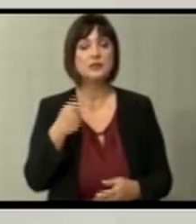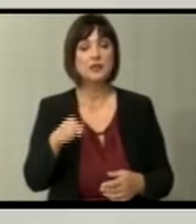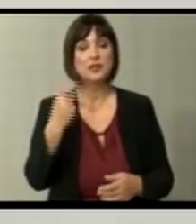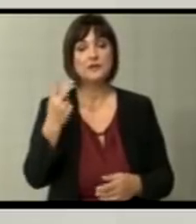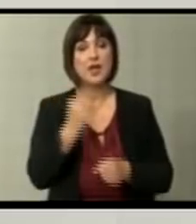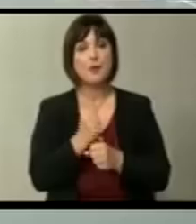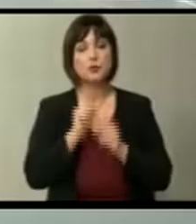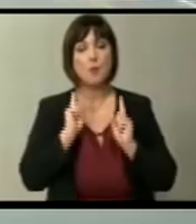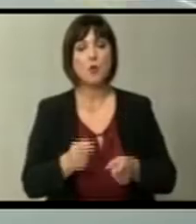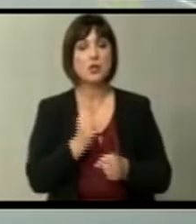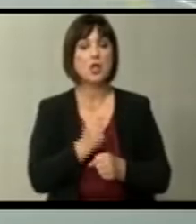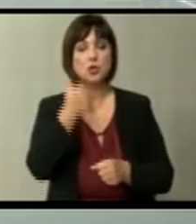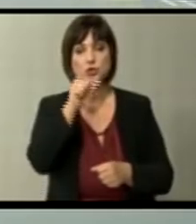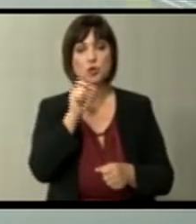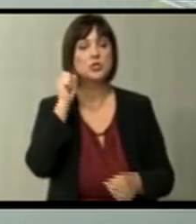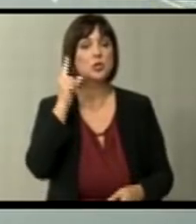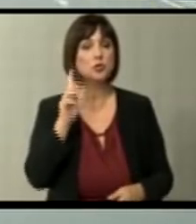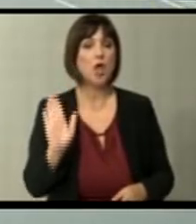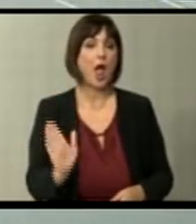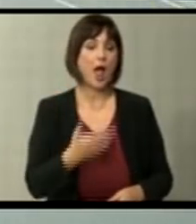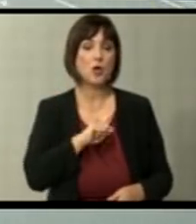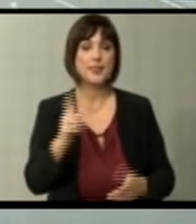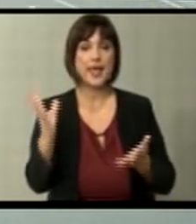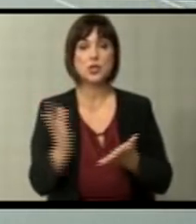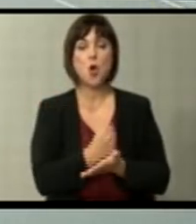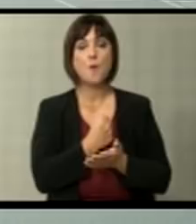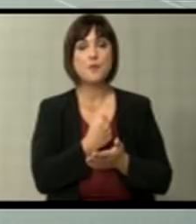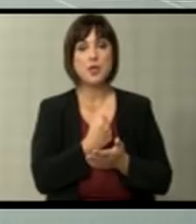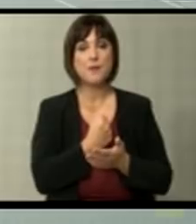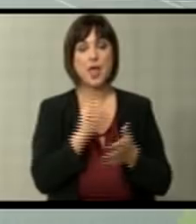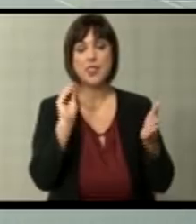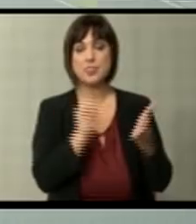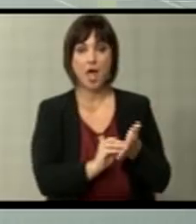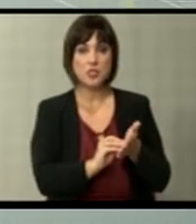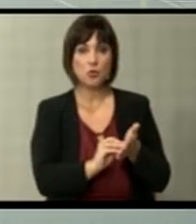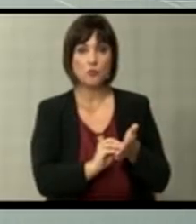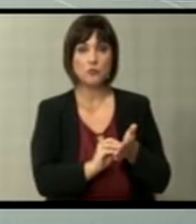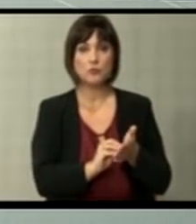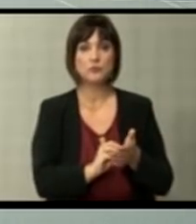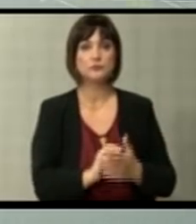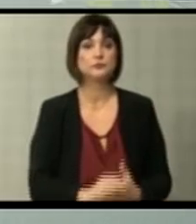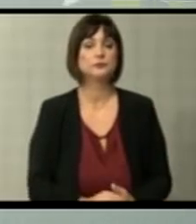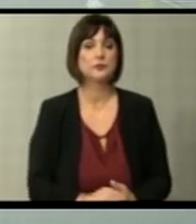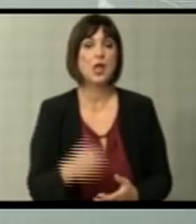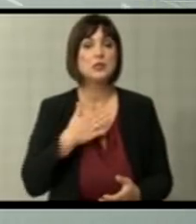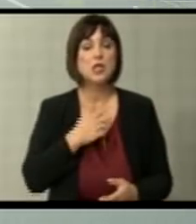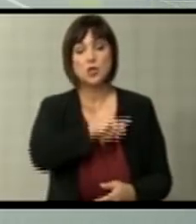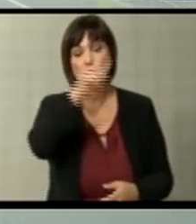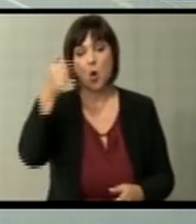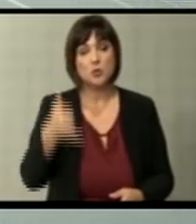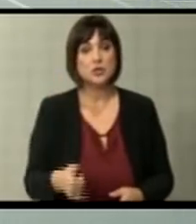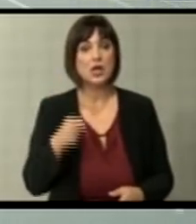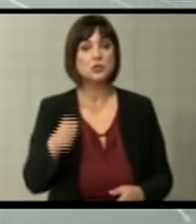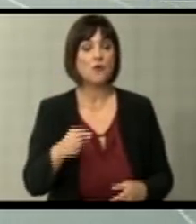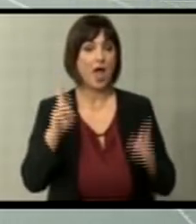мојаме да ги напреме... Тоа беше што ќе се случи ако не добијаме датум. Ние и до сега со